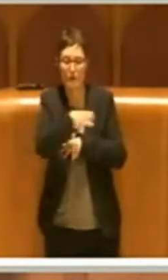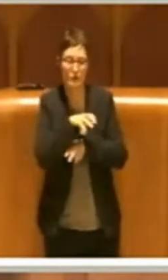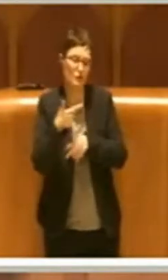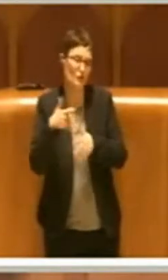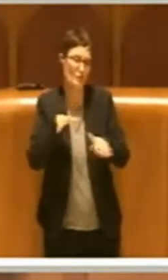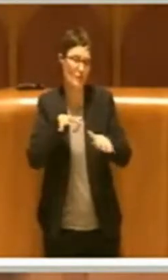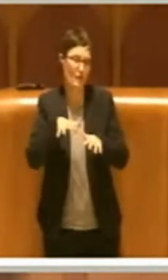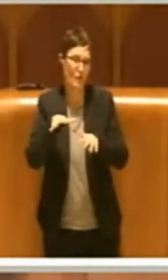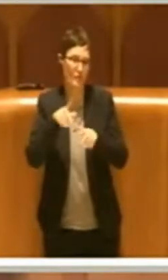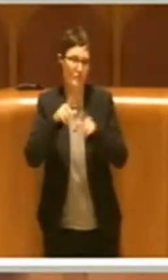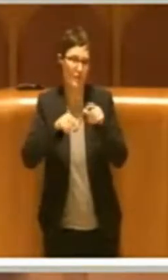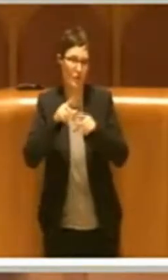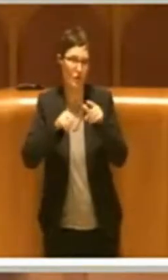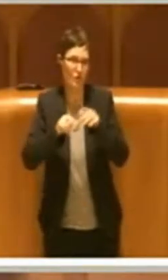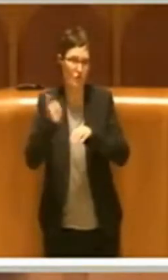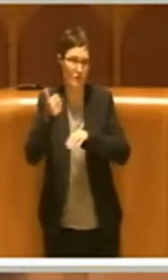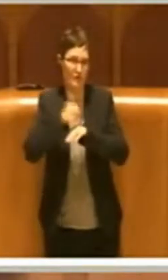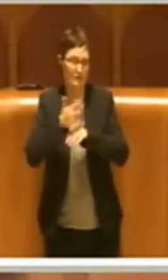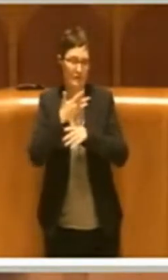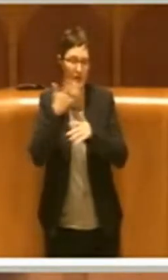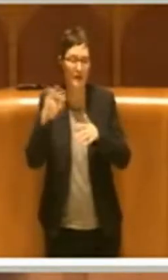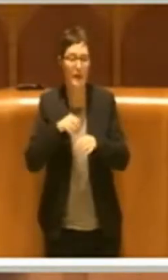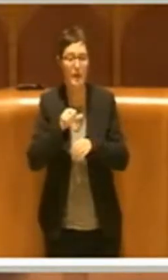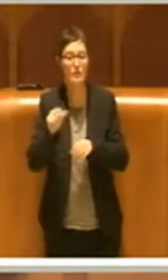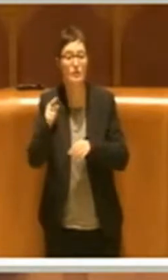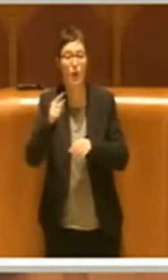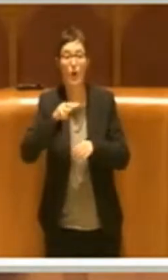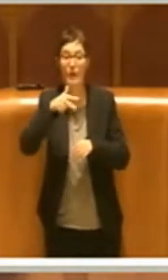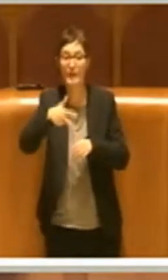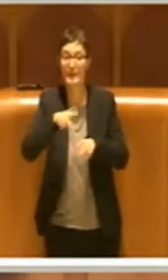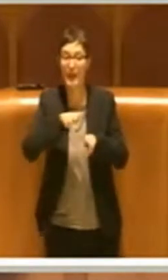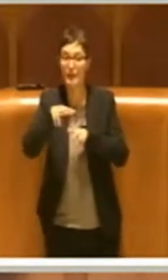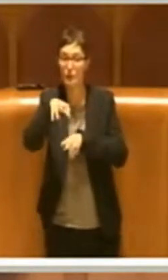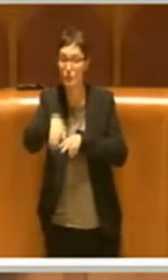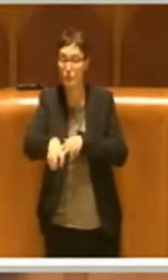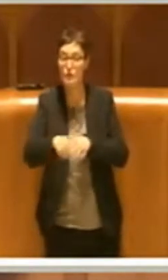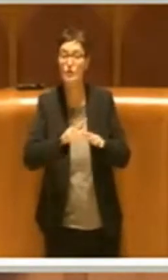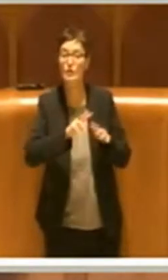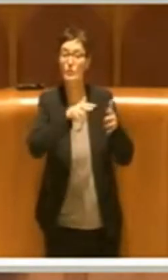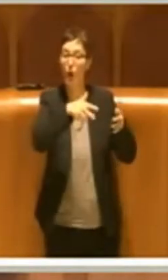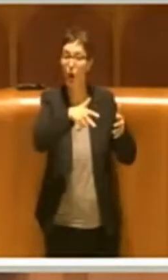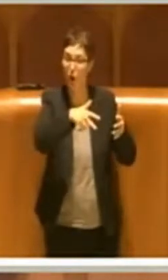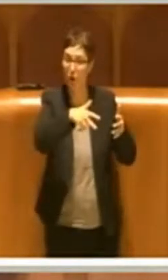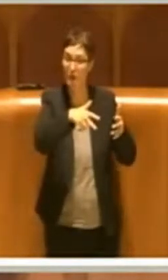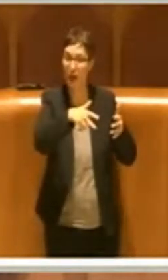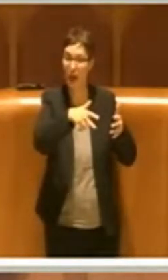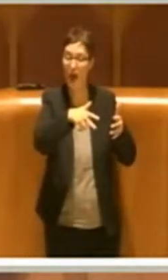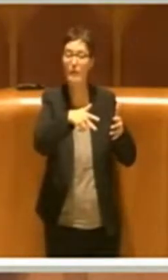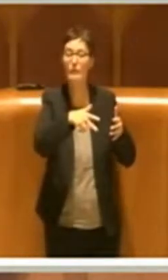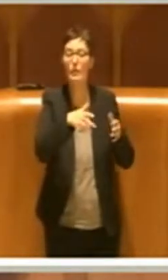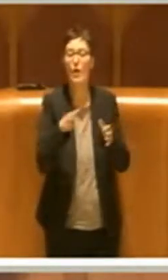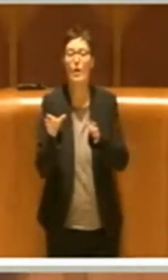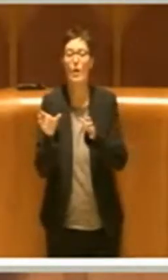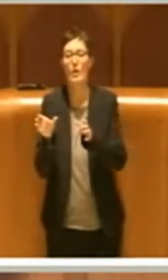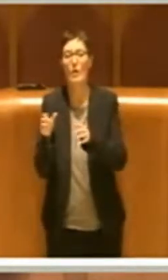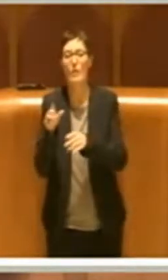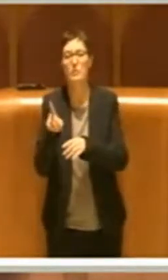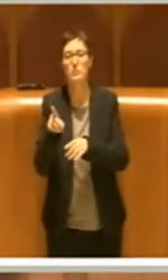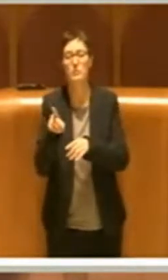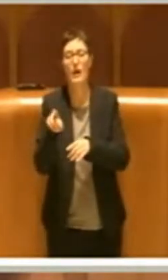abbiamo avuto il parere negativo da parte del municipio terzo e ottavo a trazione PD, che, a mio modo di vedere,